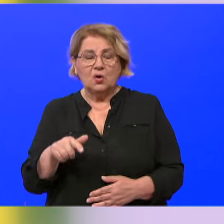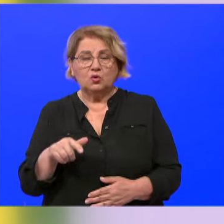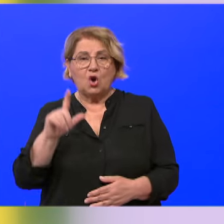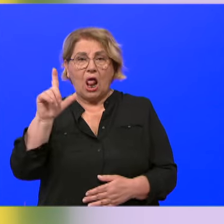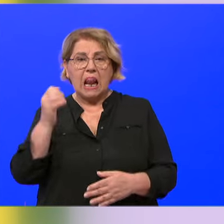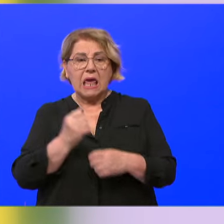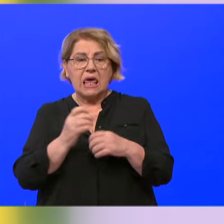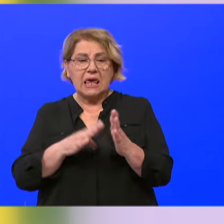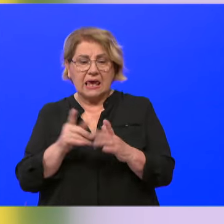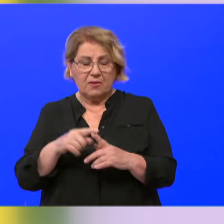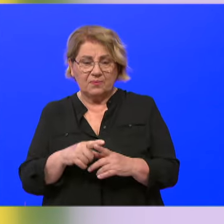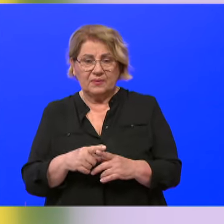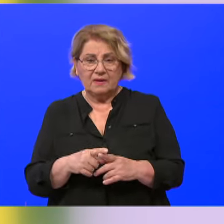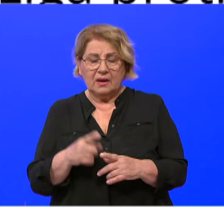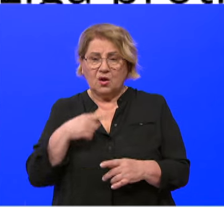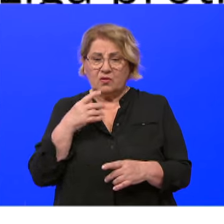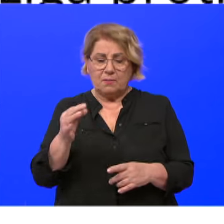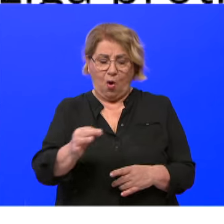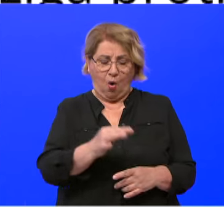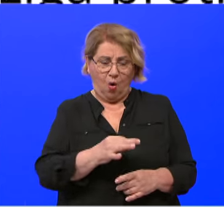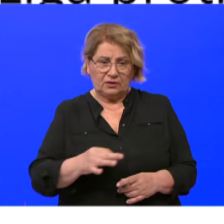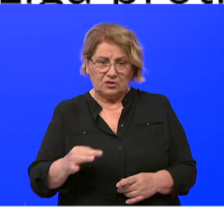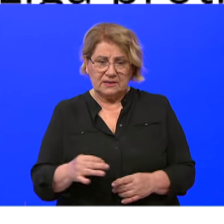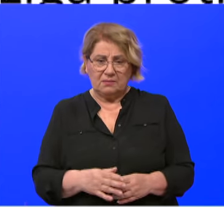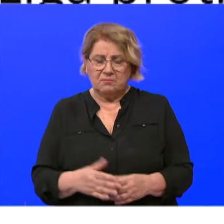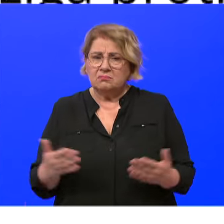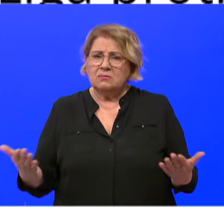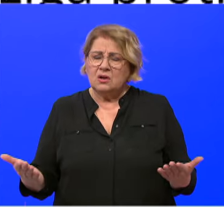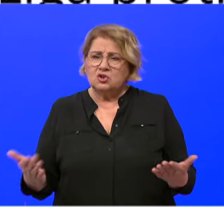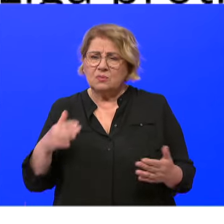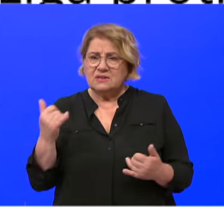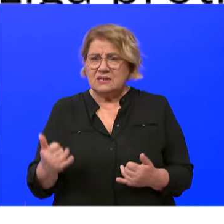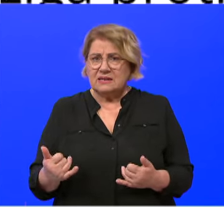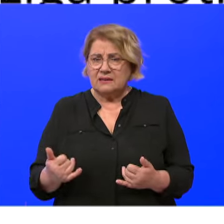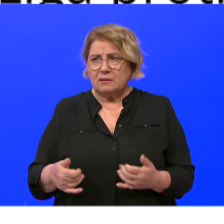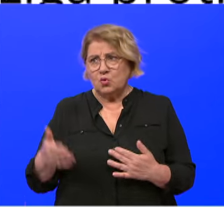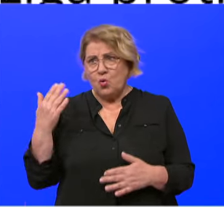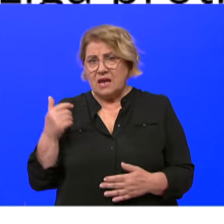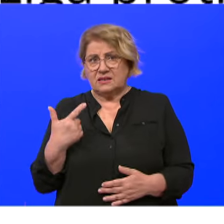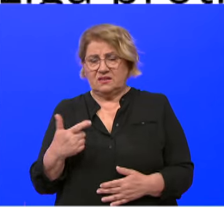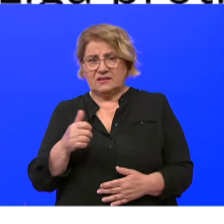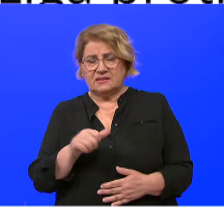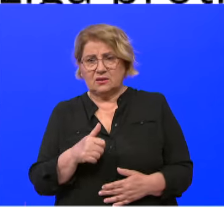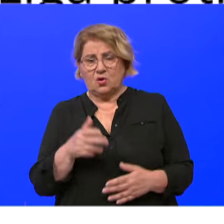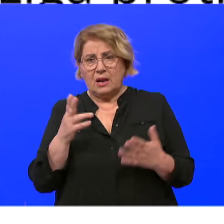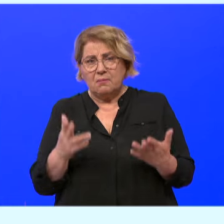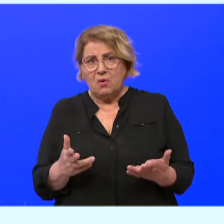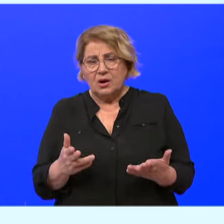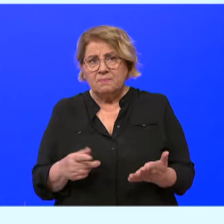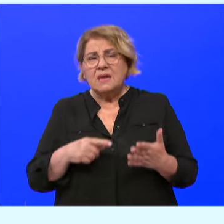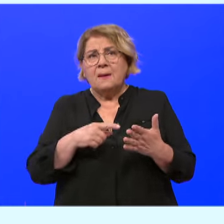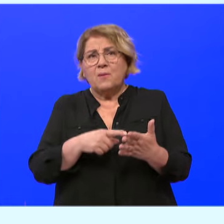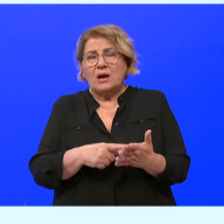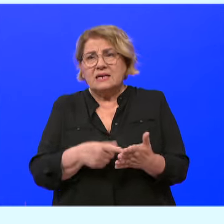lizi. Govorimo o otocima. Što biste sad kroz ovih 20 godina mogli izdvojiti?